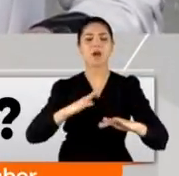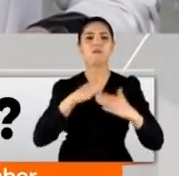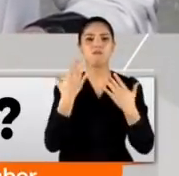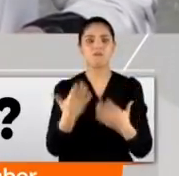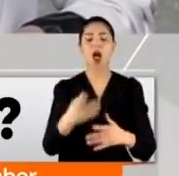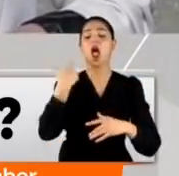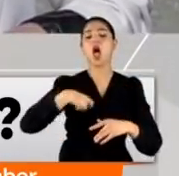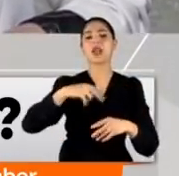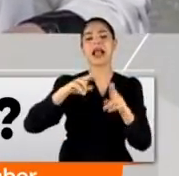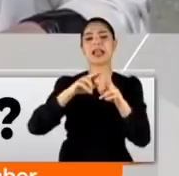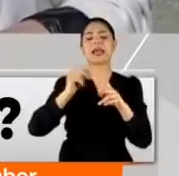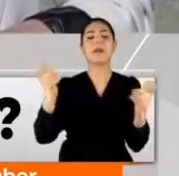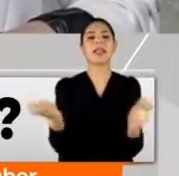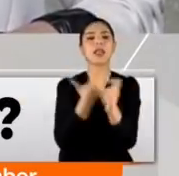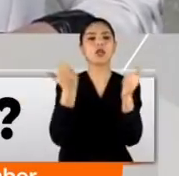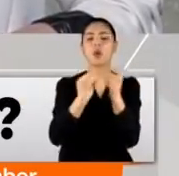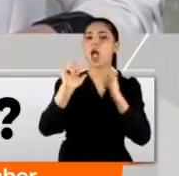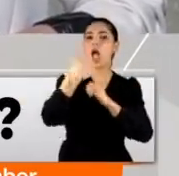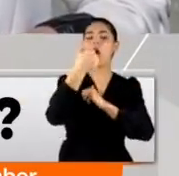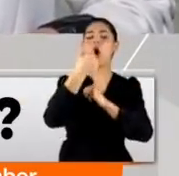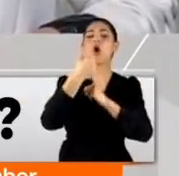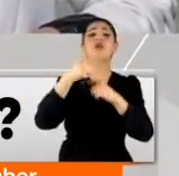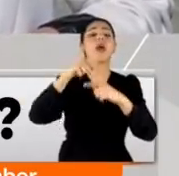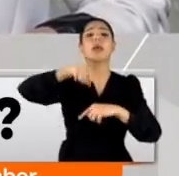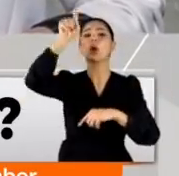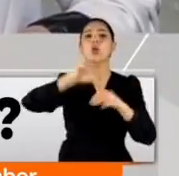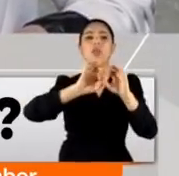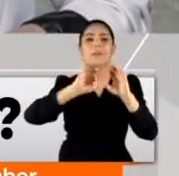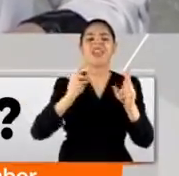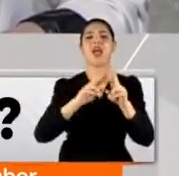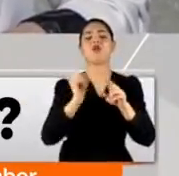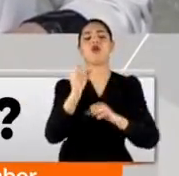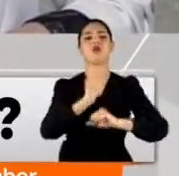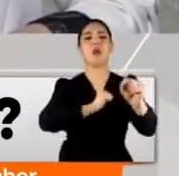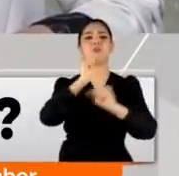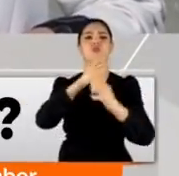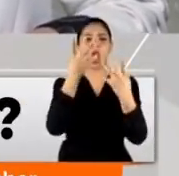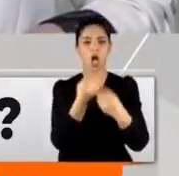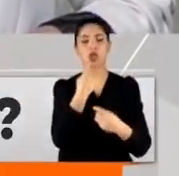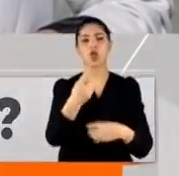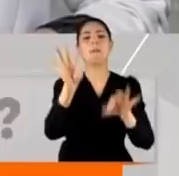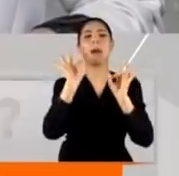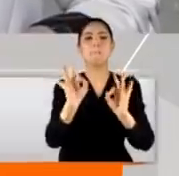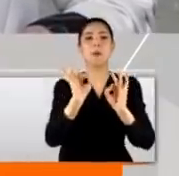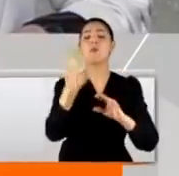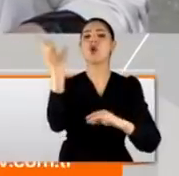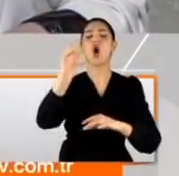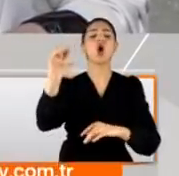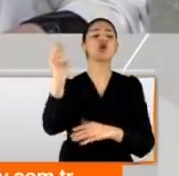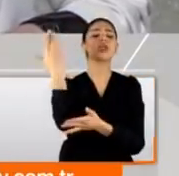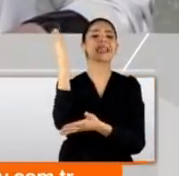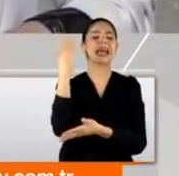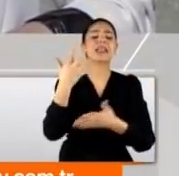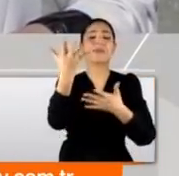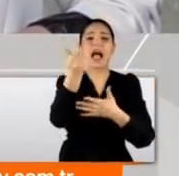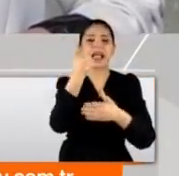kabinenin toplantının en önemli gündeminin tabii ki pandemiyle mücadele olduğunu söylemek mümkün. 30 Kasım'da alınan tedbirler